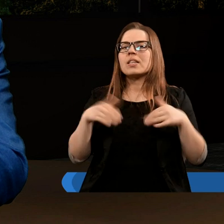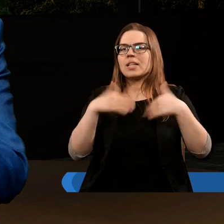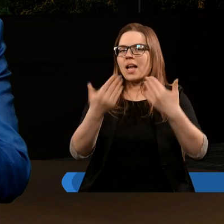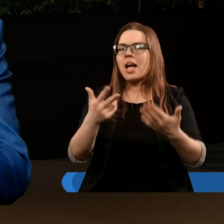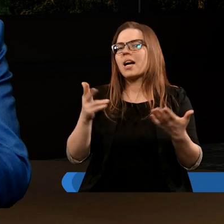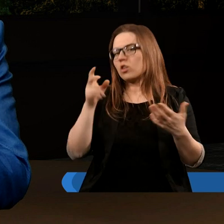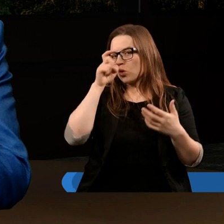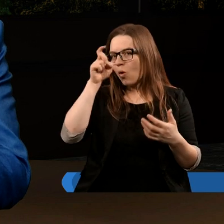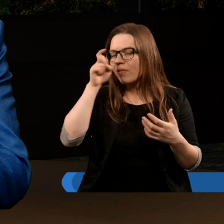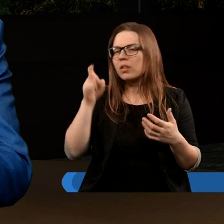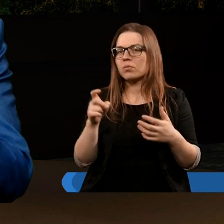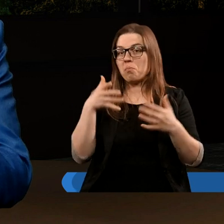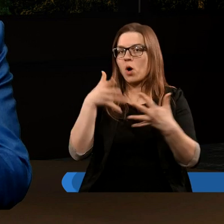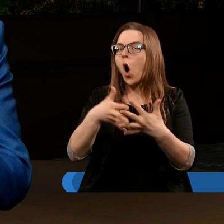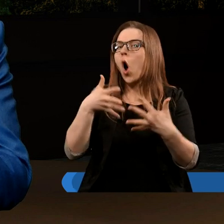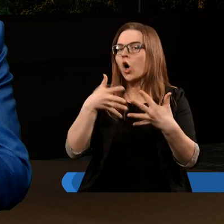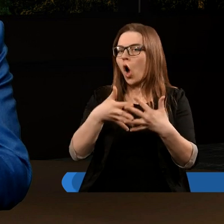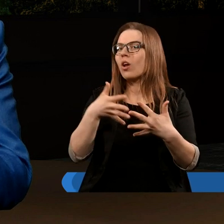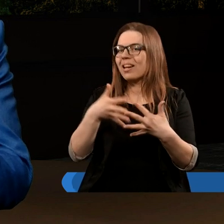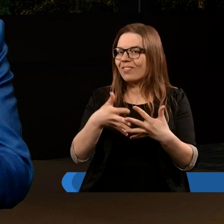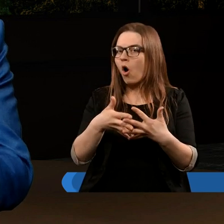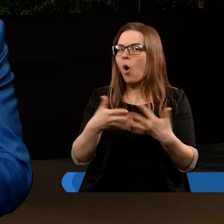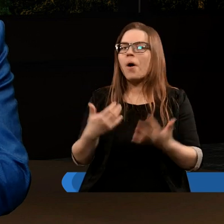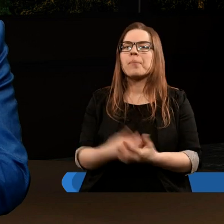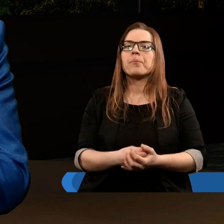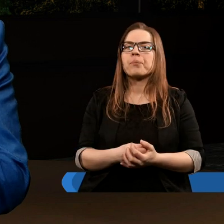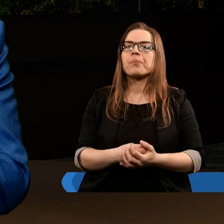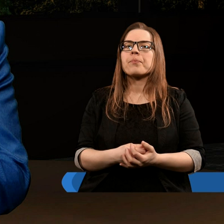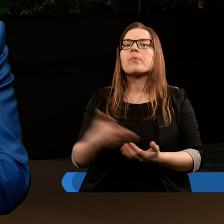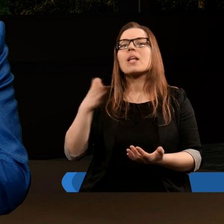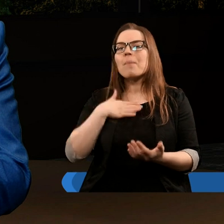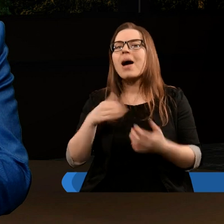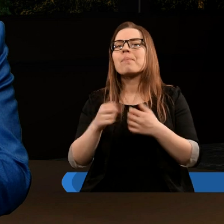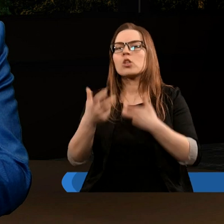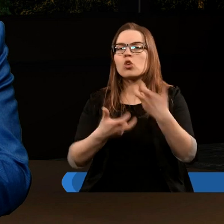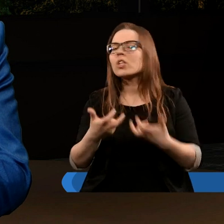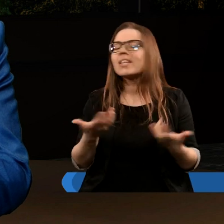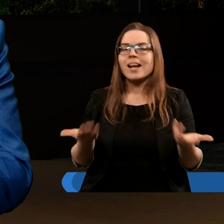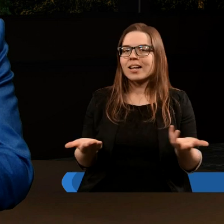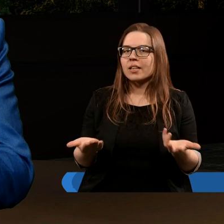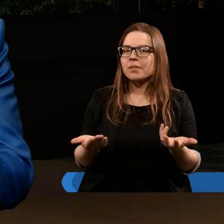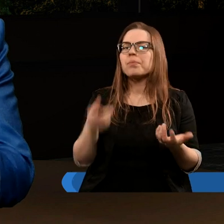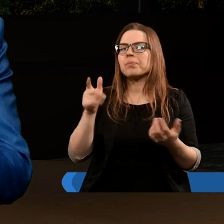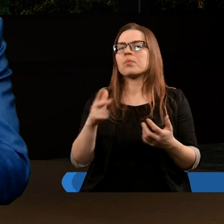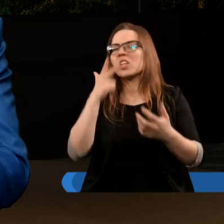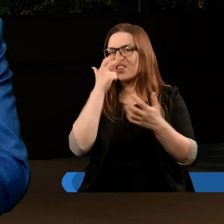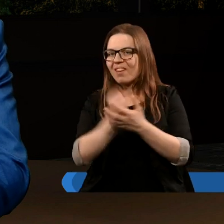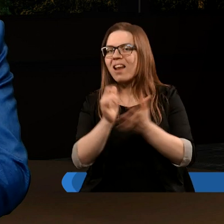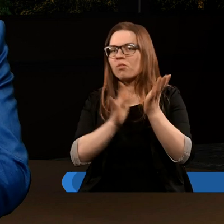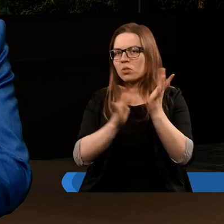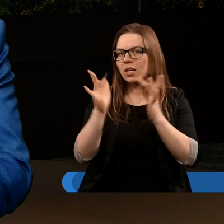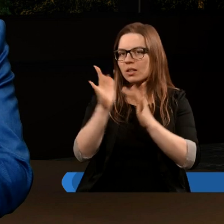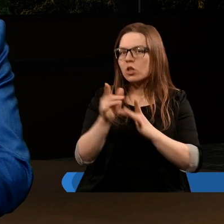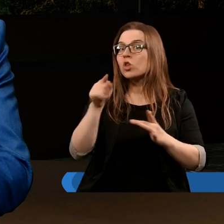daje człowiekowi proroctwo. tak więc mamy do czynienia z tym, że świadectwo o